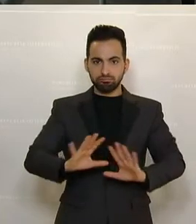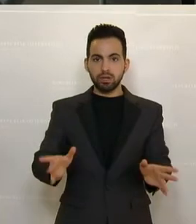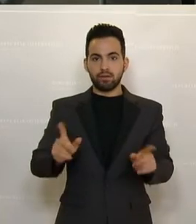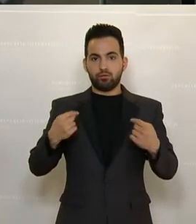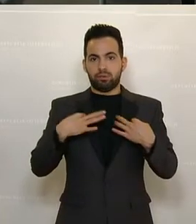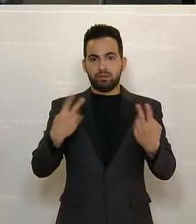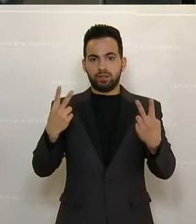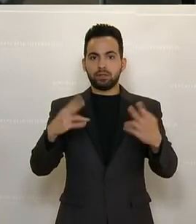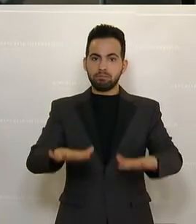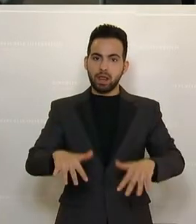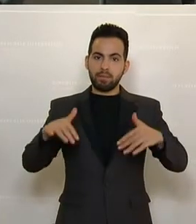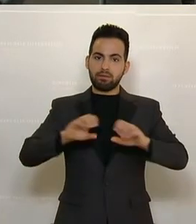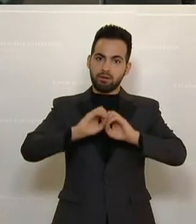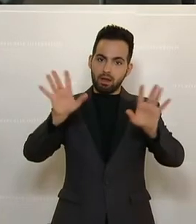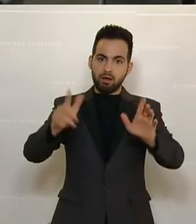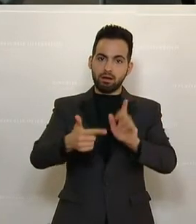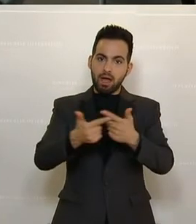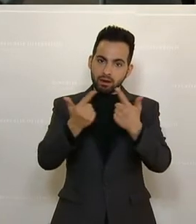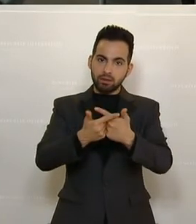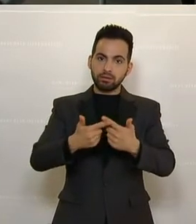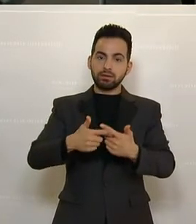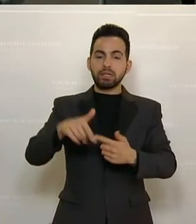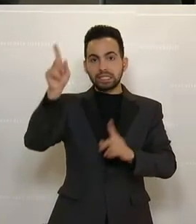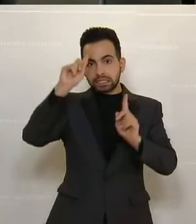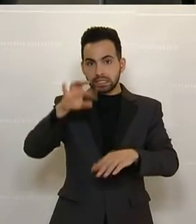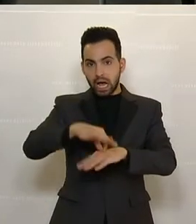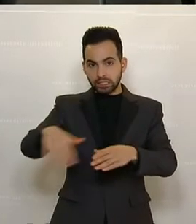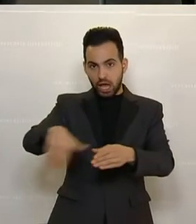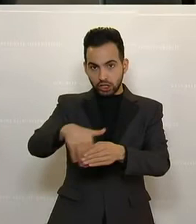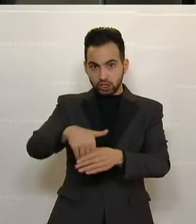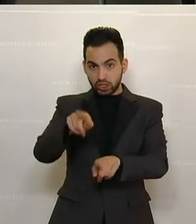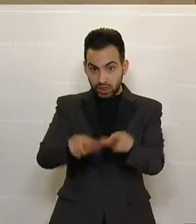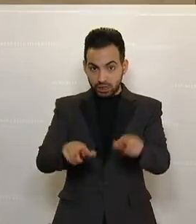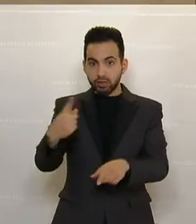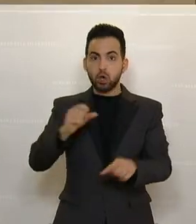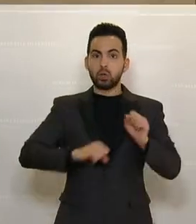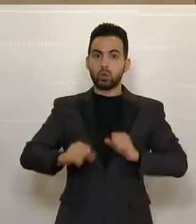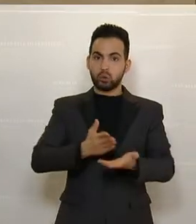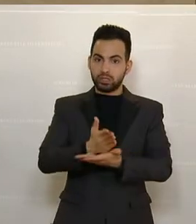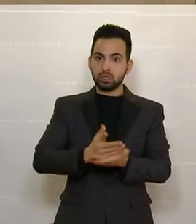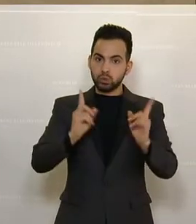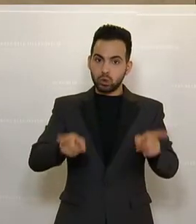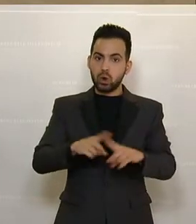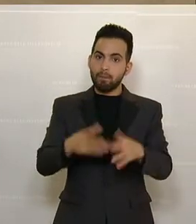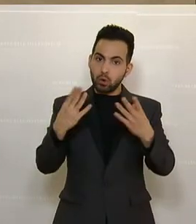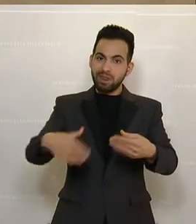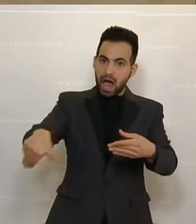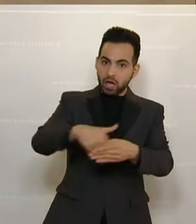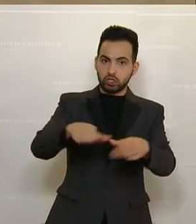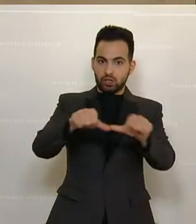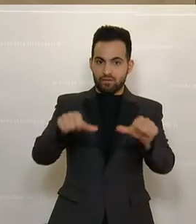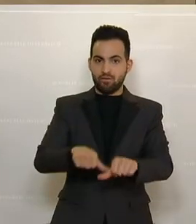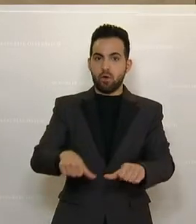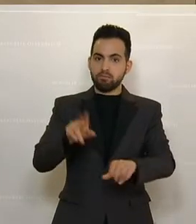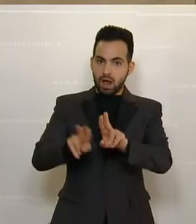auch zu erklären, dass angestellte Tierärzte auch im Notdienst als angestellte Tierärzte behandelt